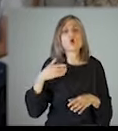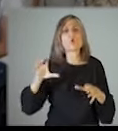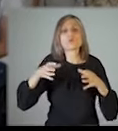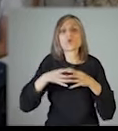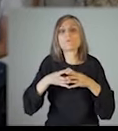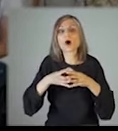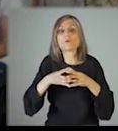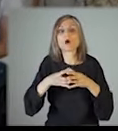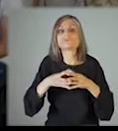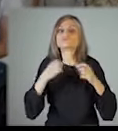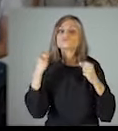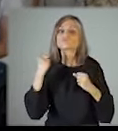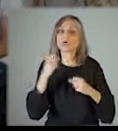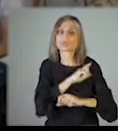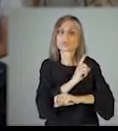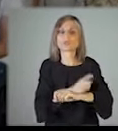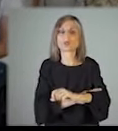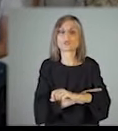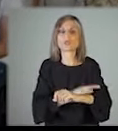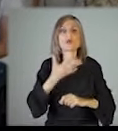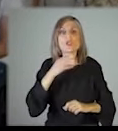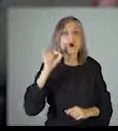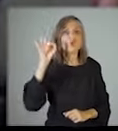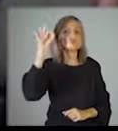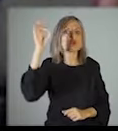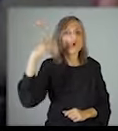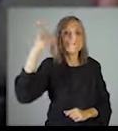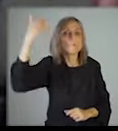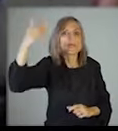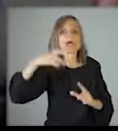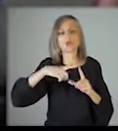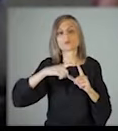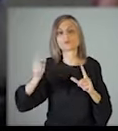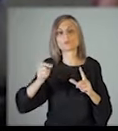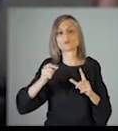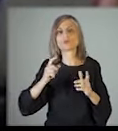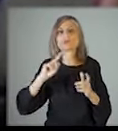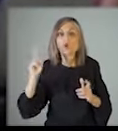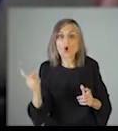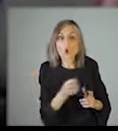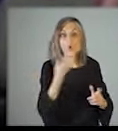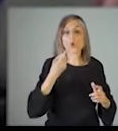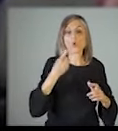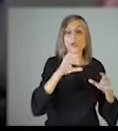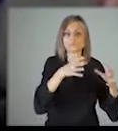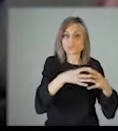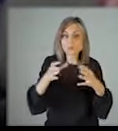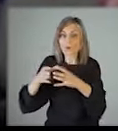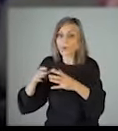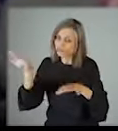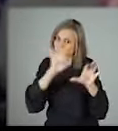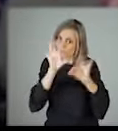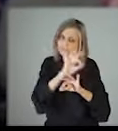λαού μας είναι για μένα διαπραγμάτευτες και μόνο μια κυβέρνηση όλων των δημιουργικών δυνάμεων μπορεί να την εγκυηθεί.